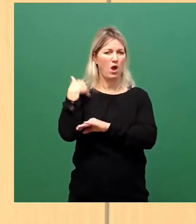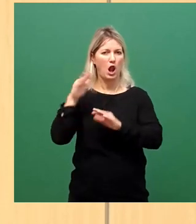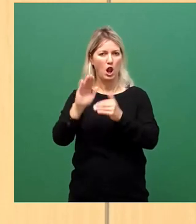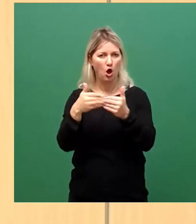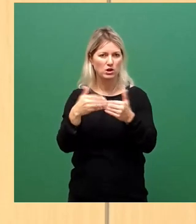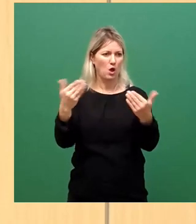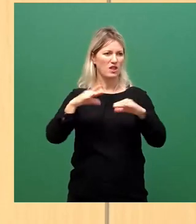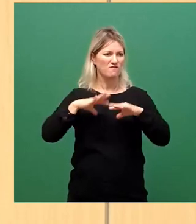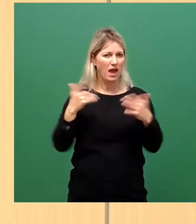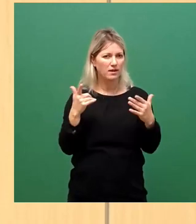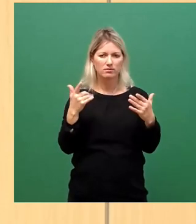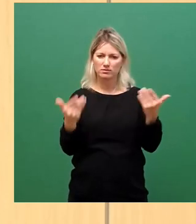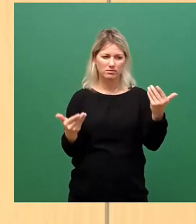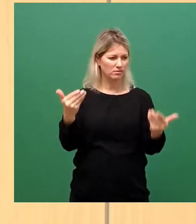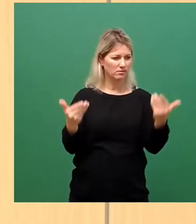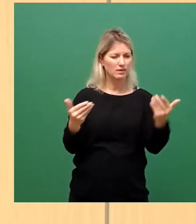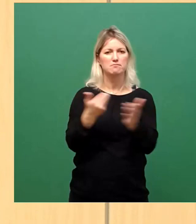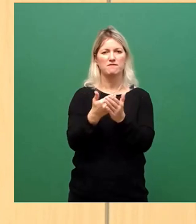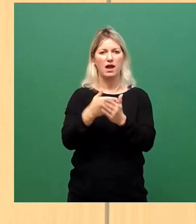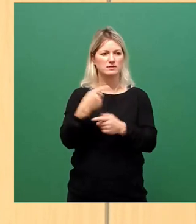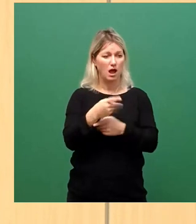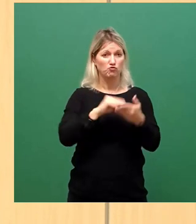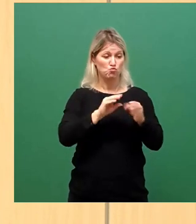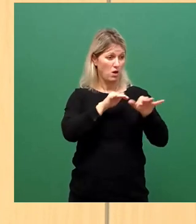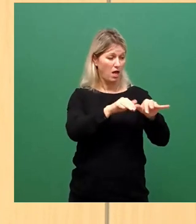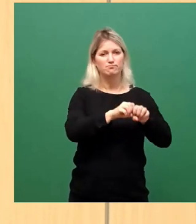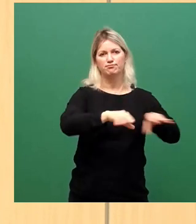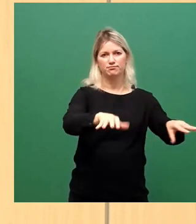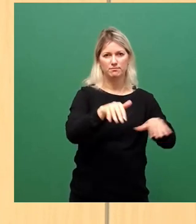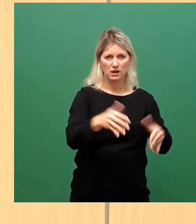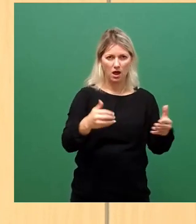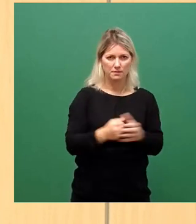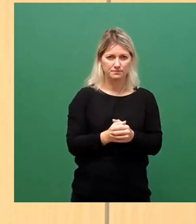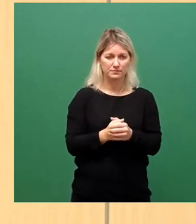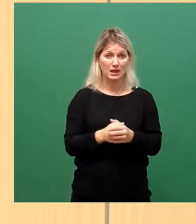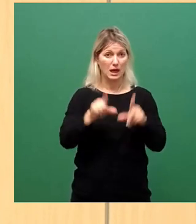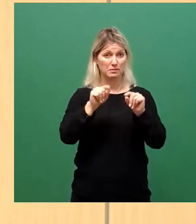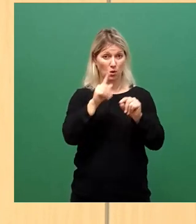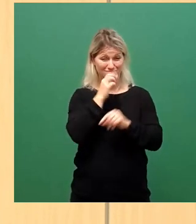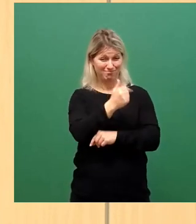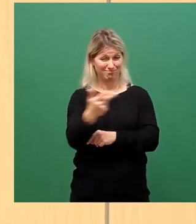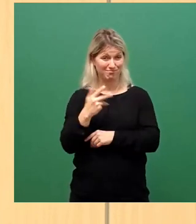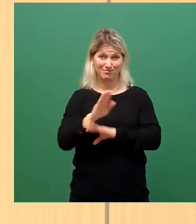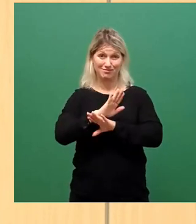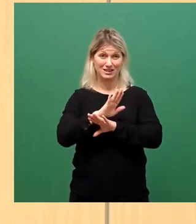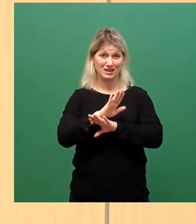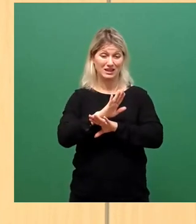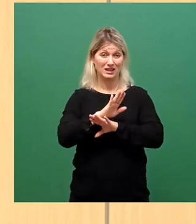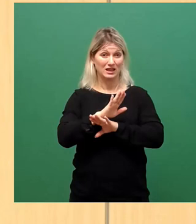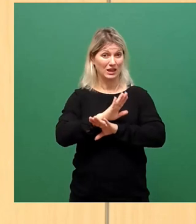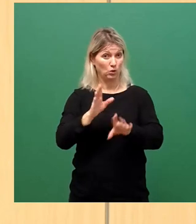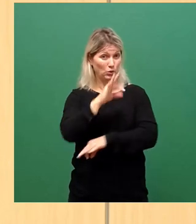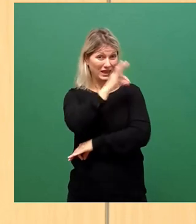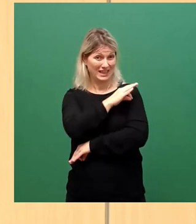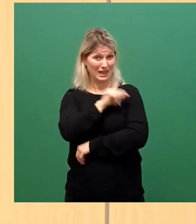Inzidenzen gezeigt. Damit nehmen wir bei Anteil der Ungeimpften in